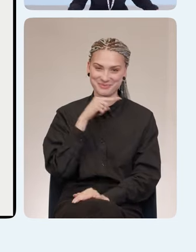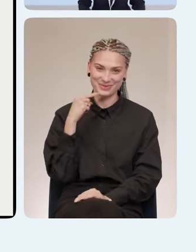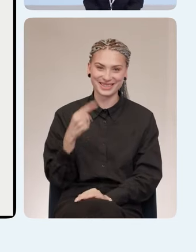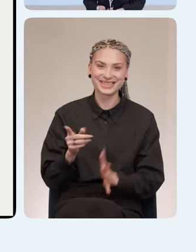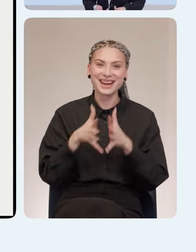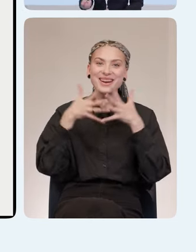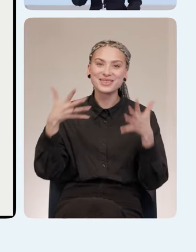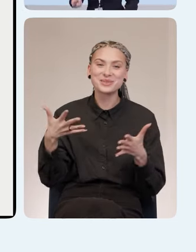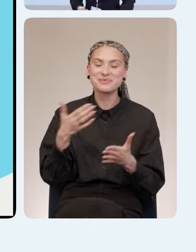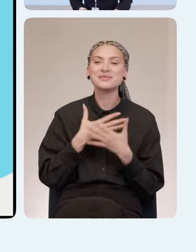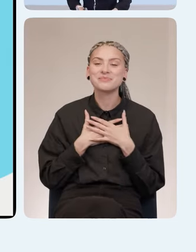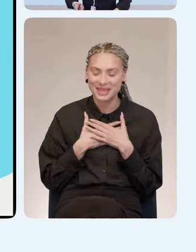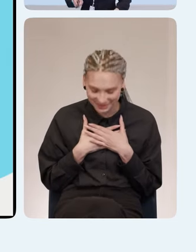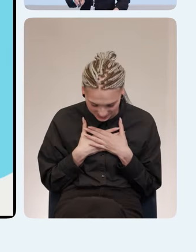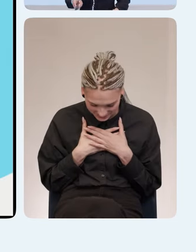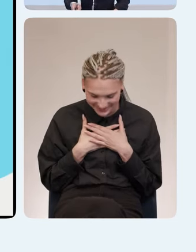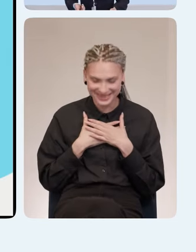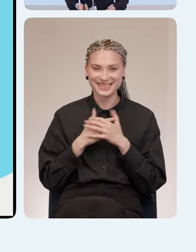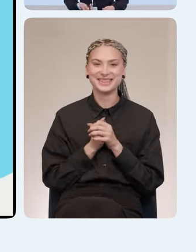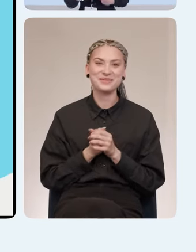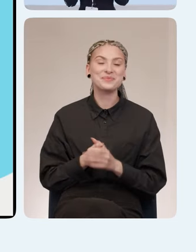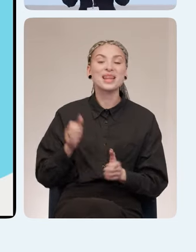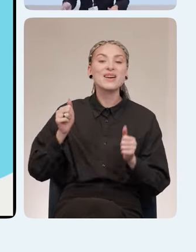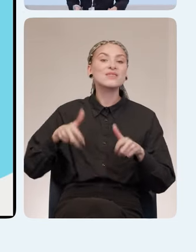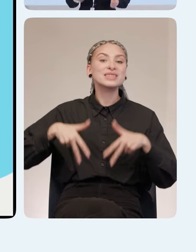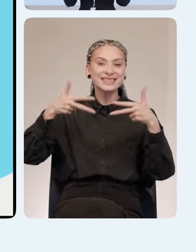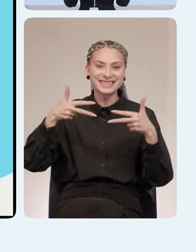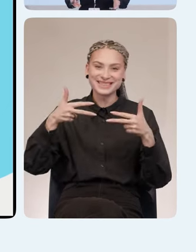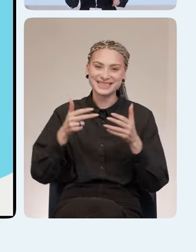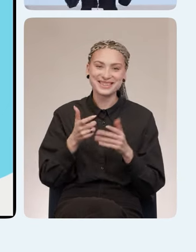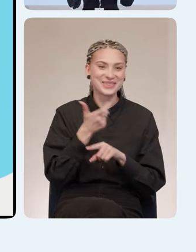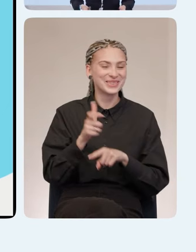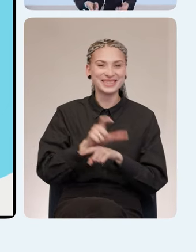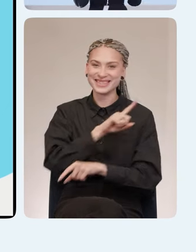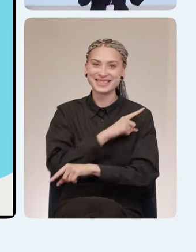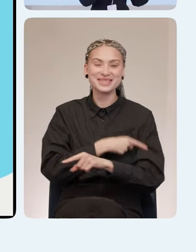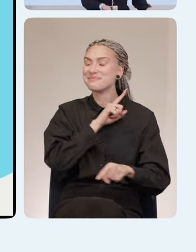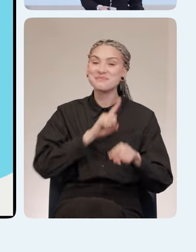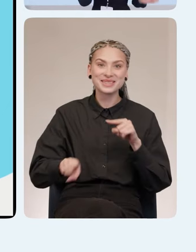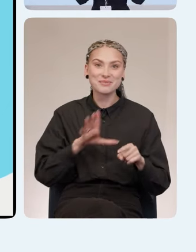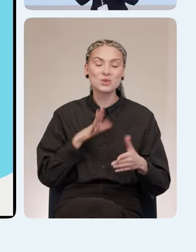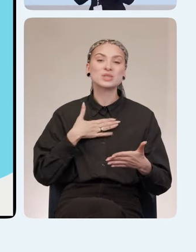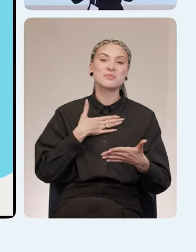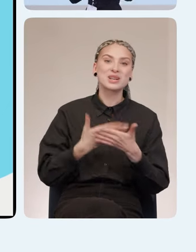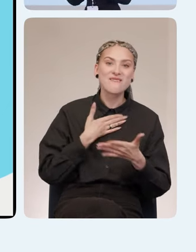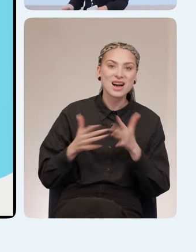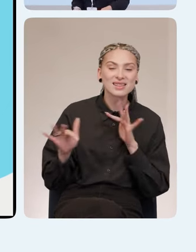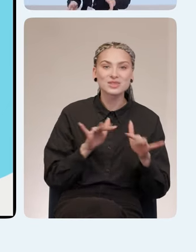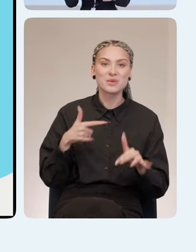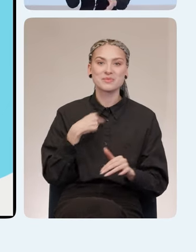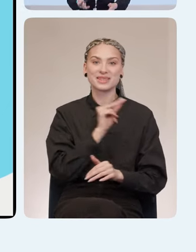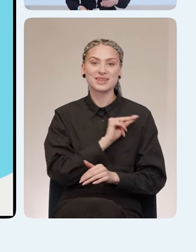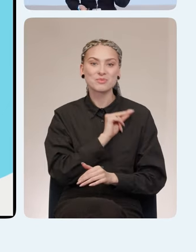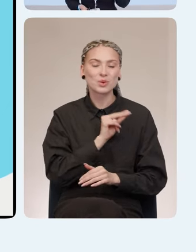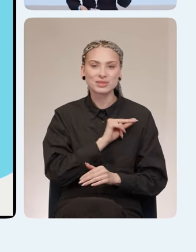Огромный поклон вам. В дни трансляции очень сильно ускорялись. У нас были волонтеры, мы работали в